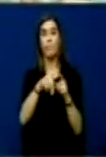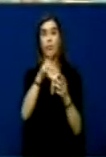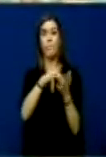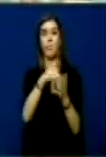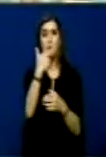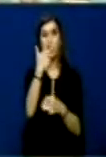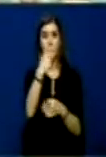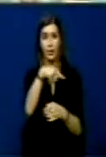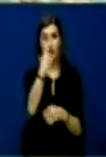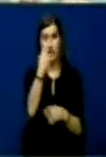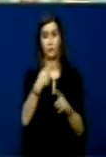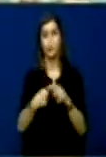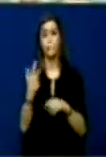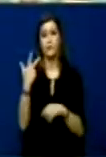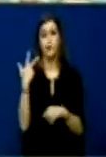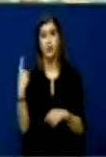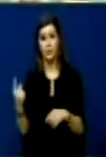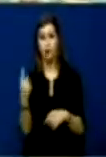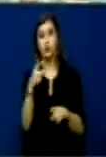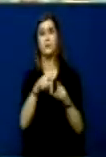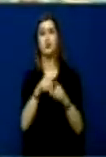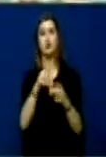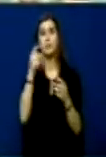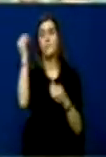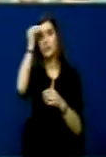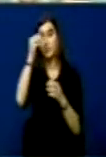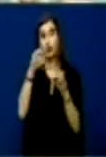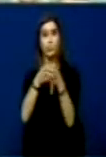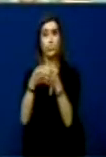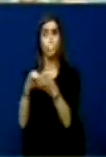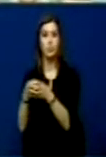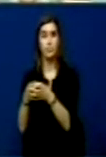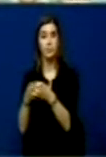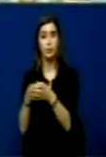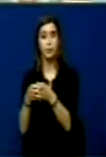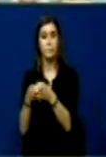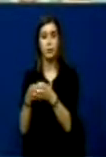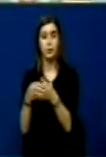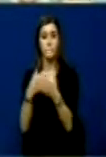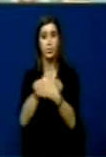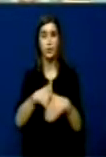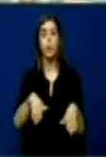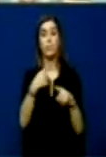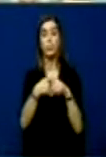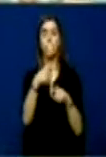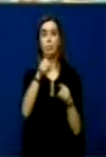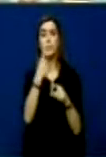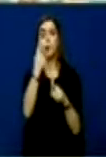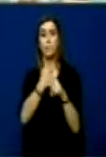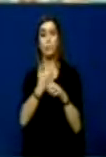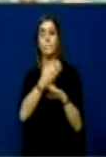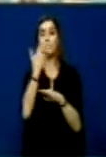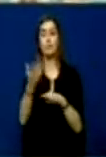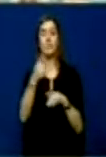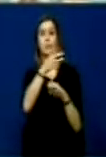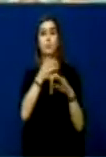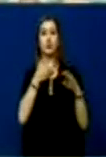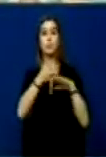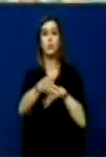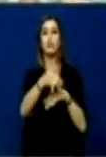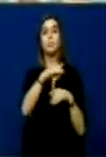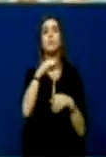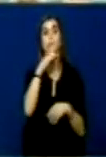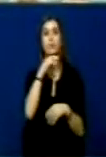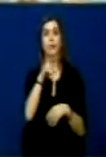në bërnjak nga një grupë sërbësh. Një muaj më vonë, o bëdhe hyrja strukturave paralele në gjukatën në